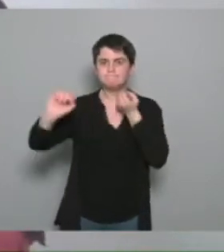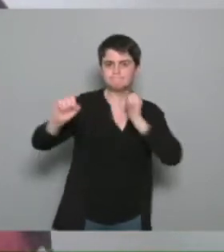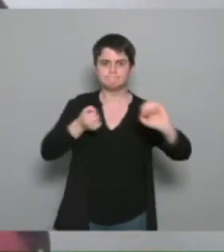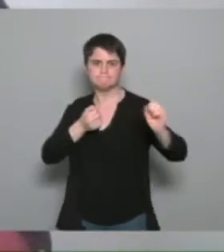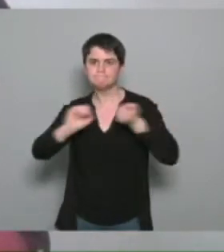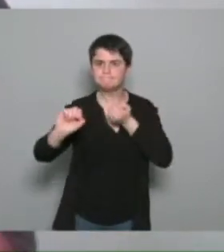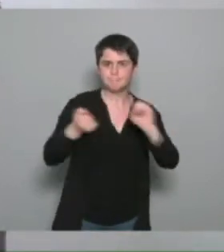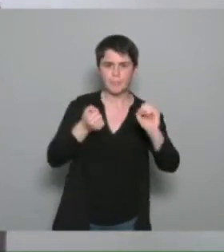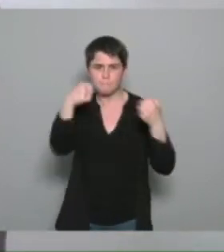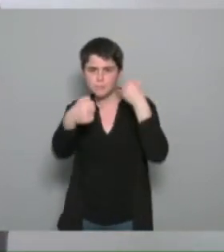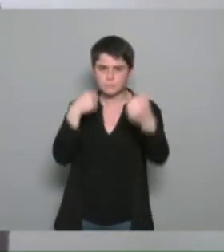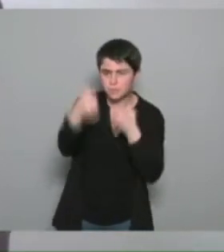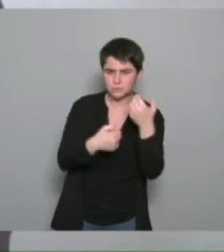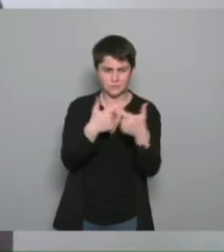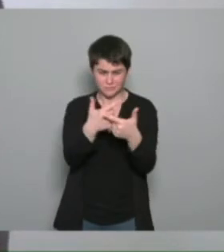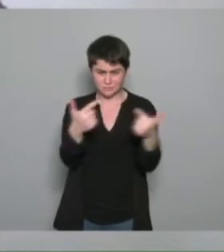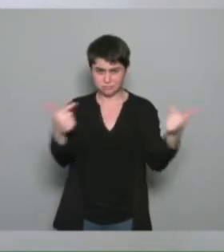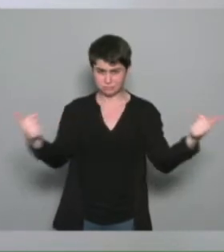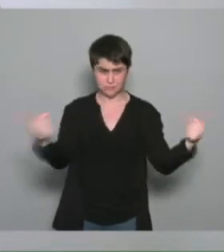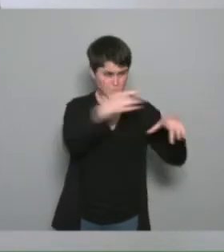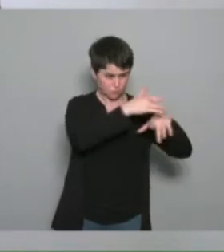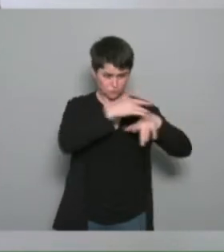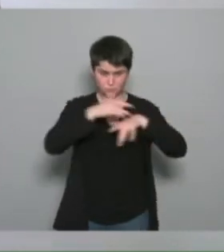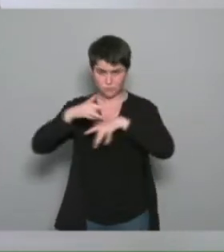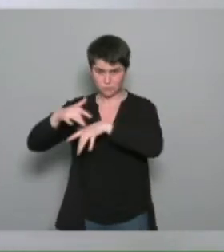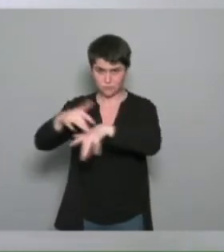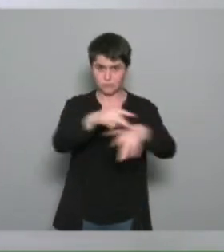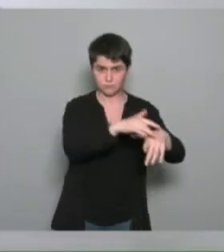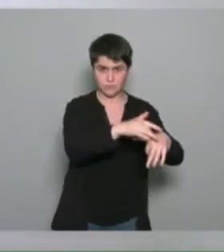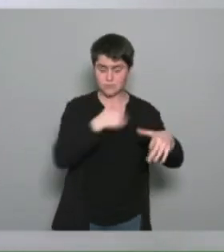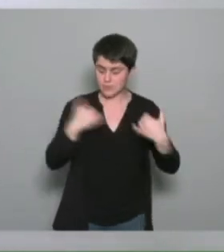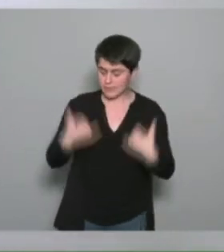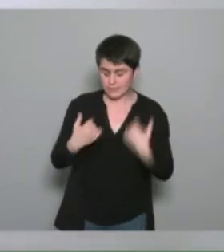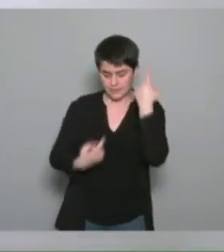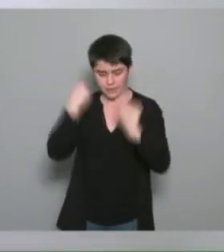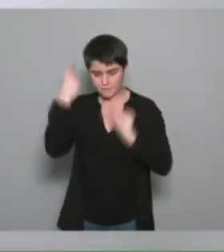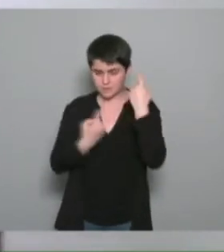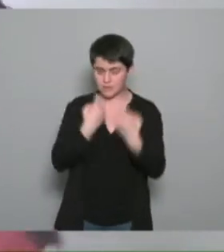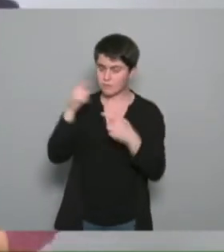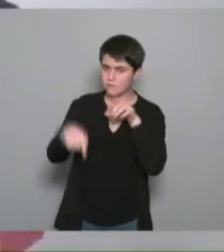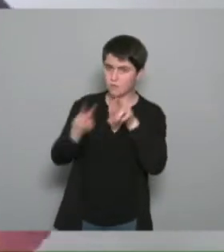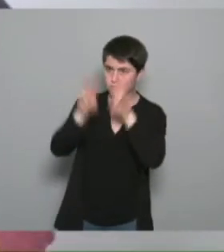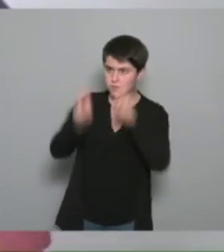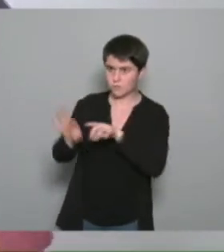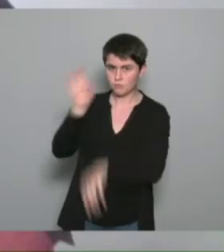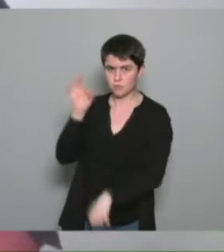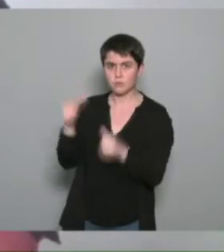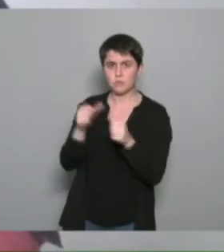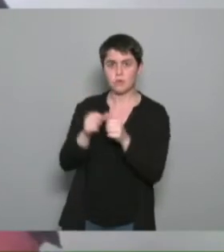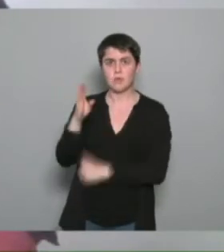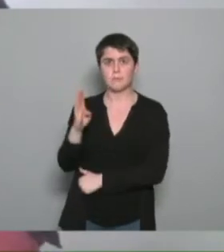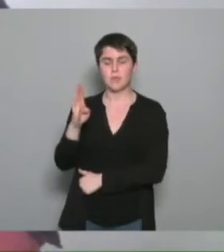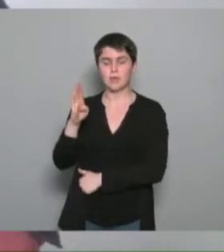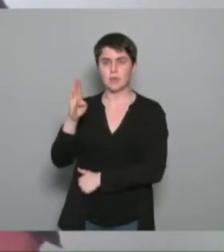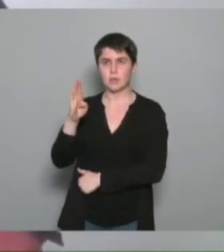ça et quand j'ai choisi mon diplôme j'ai suivi une formation de BPGEPS activité physique pour tous qui collait